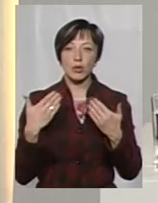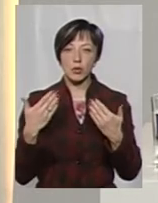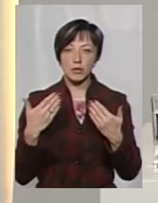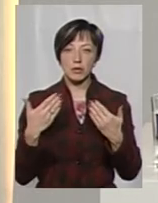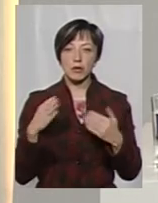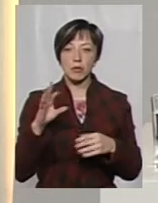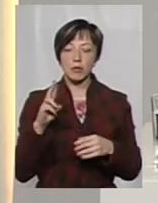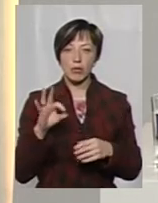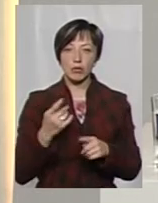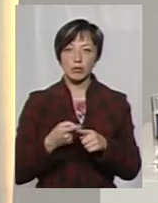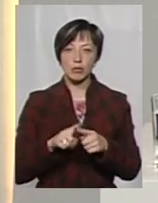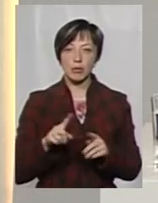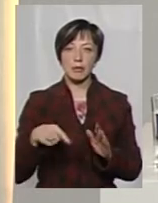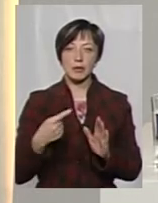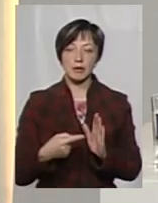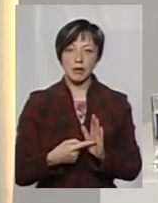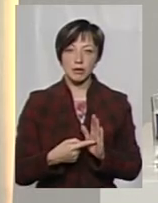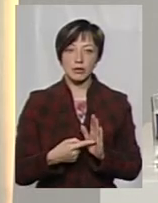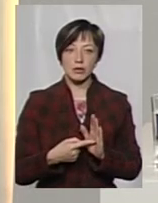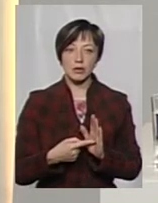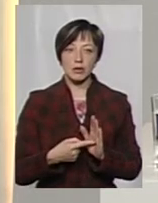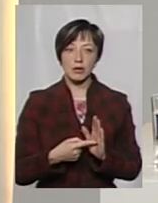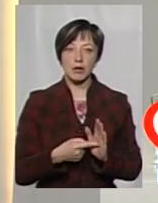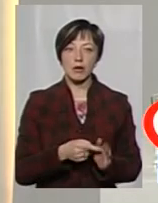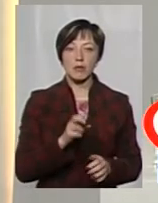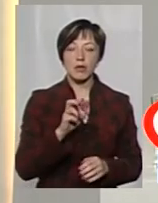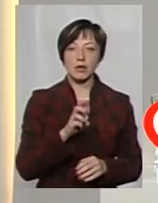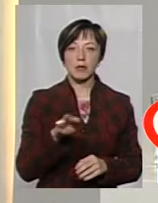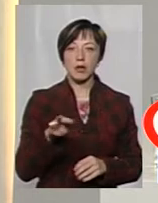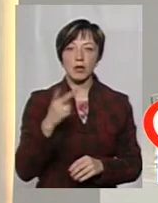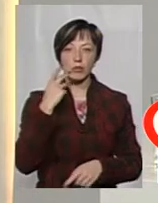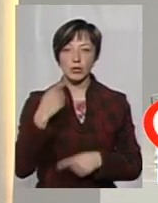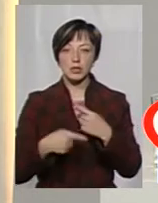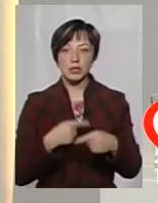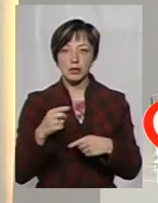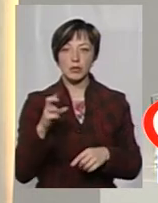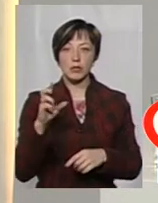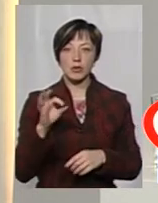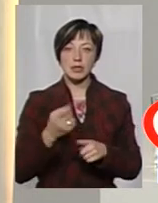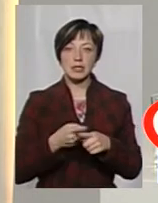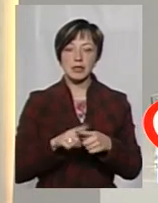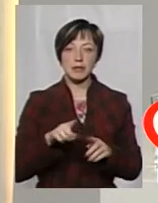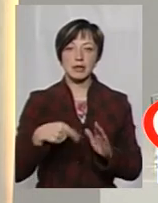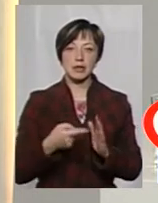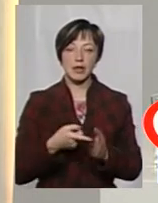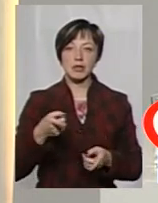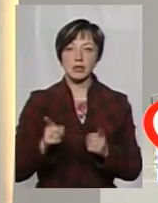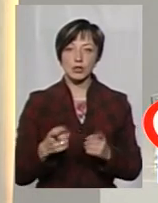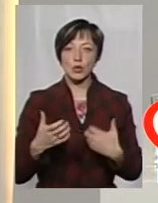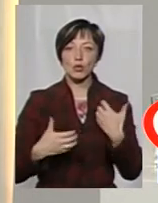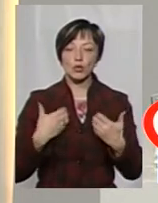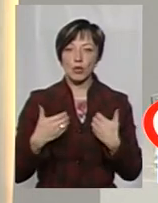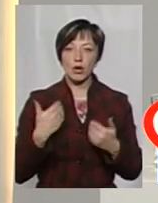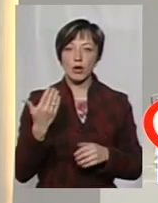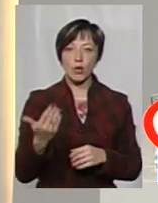по ньому з Богданом Миколаївичем постійно, тому що це питання дійсно турбує